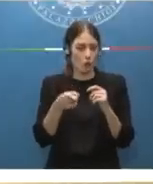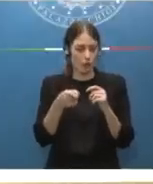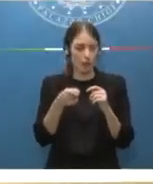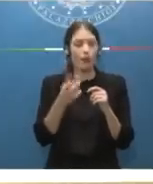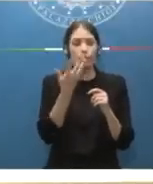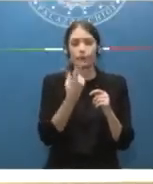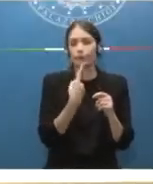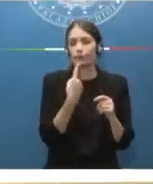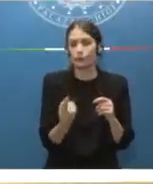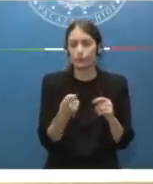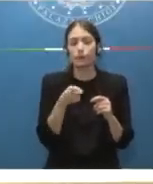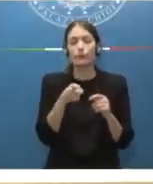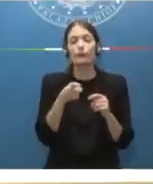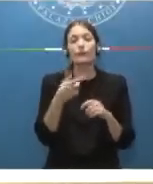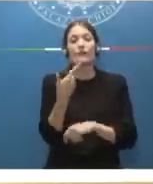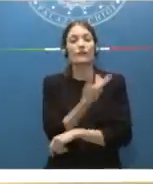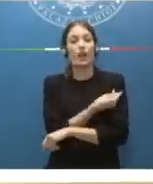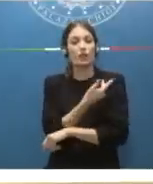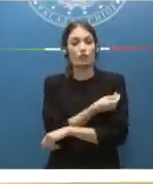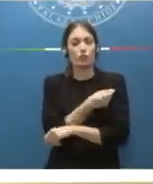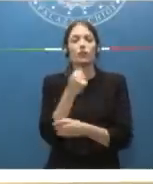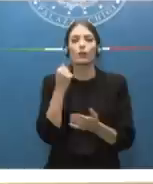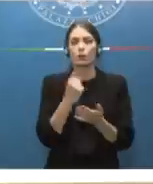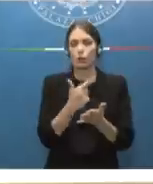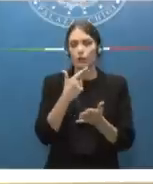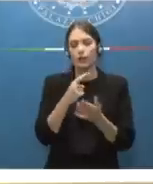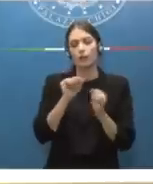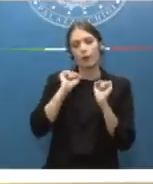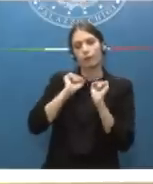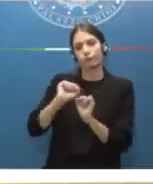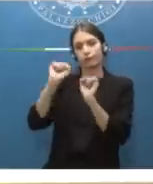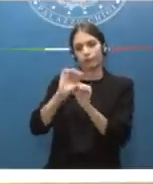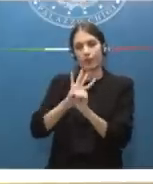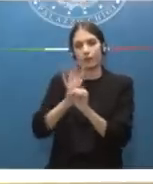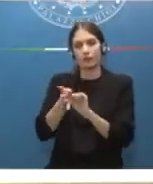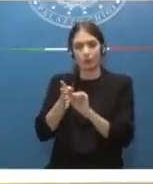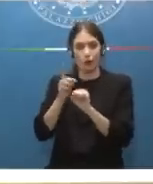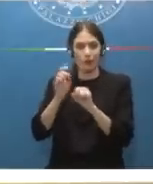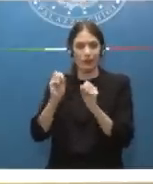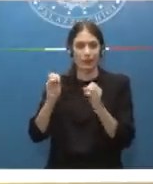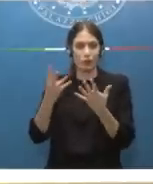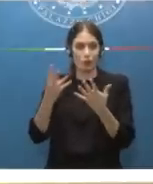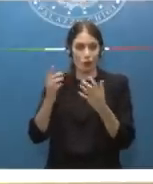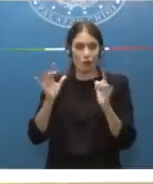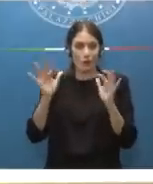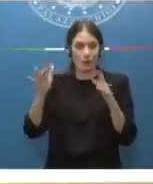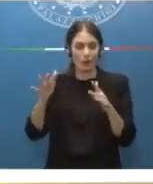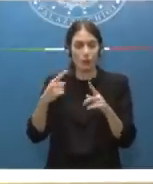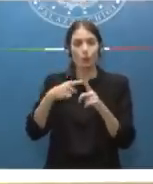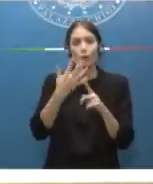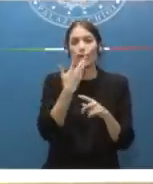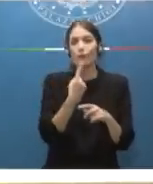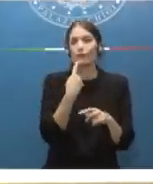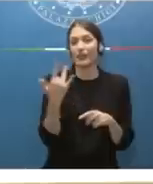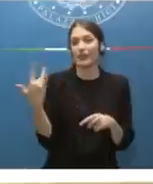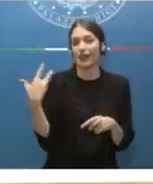è stata l'importanza dei vaccini nel contrasto alla pandemia dal Covid-19 e per ringraziare sentitamente